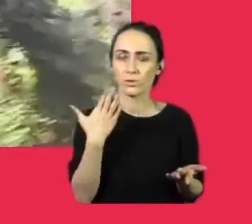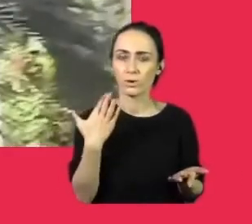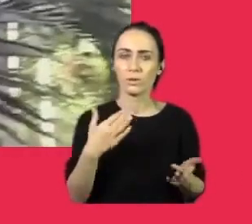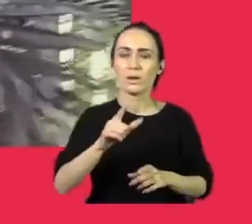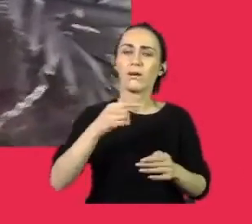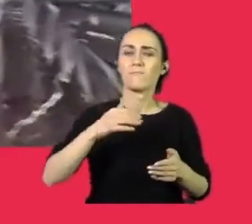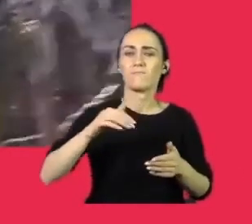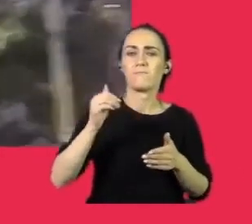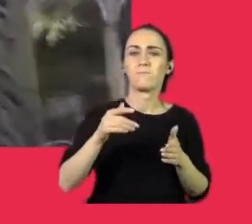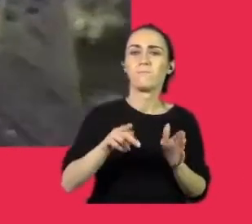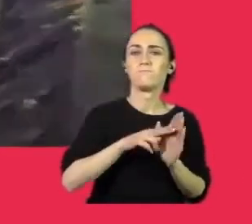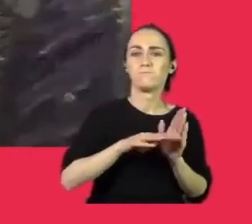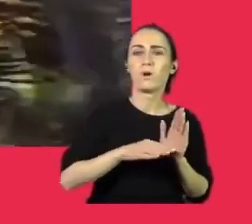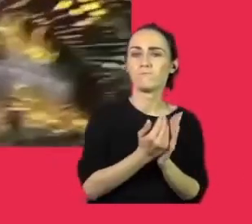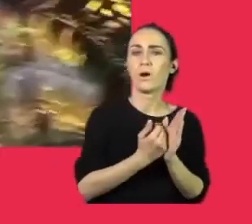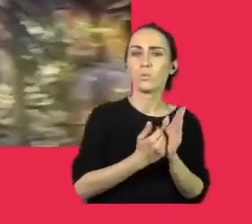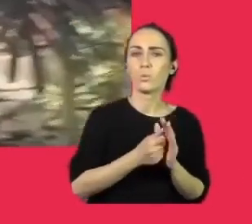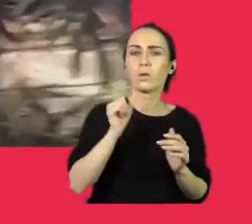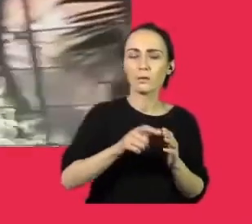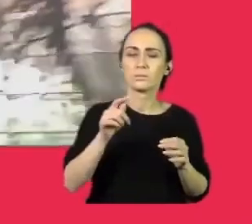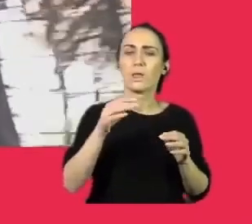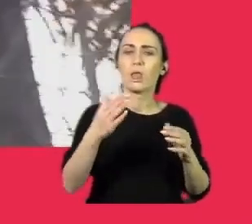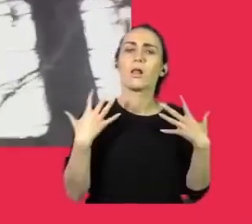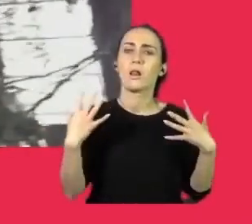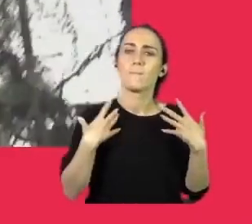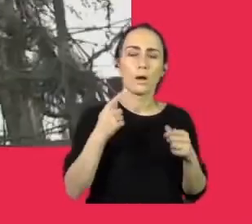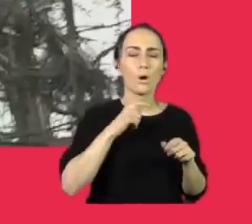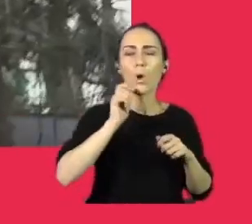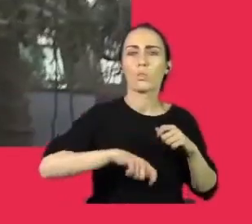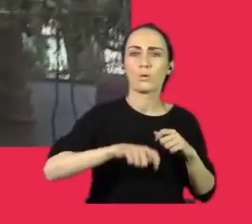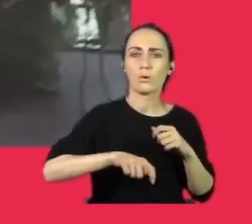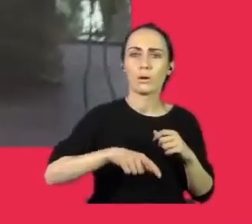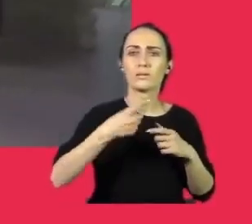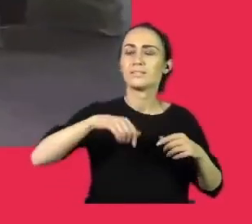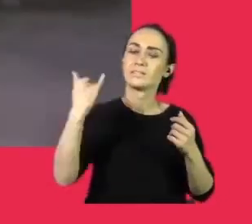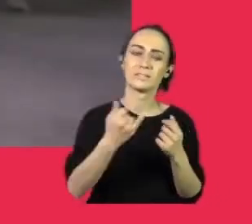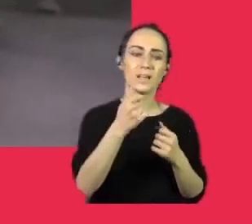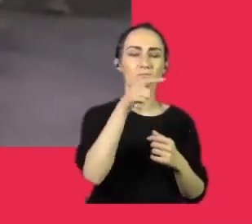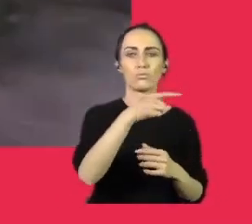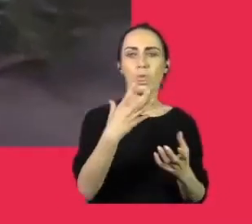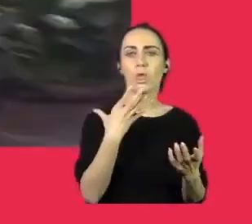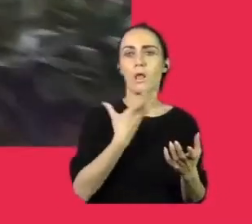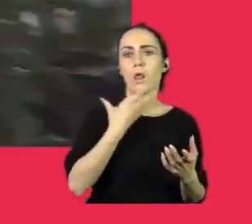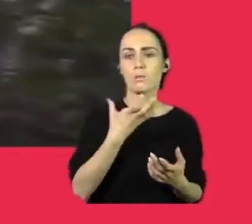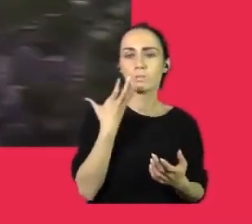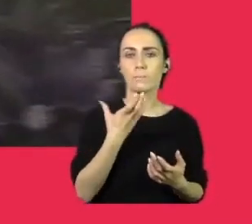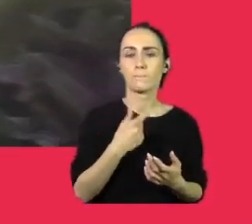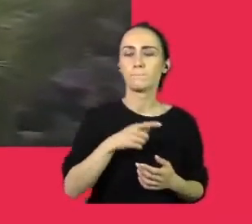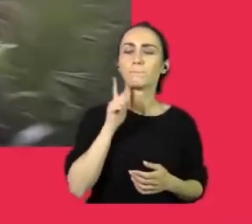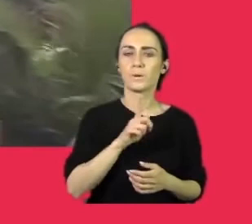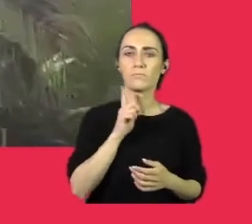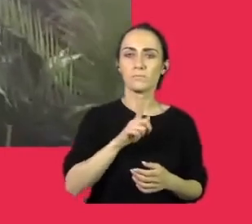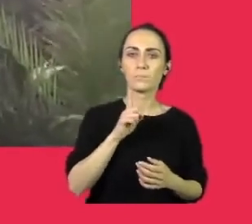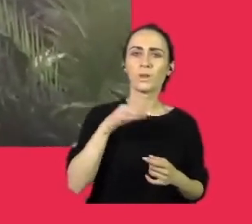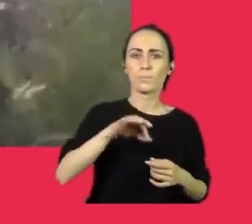warunki klimatyczne są ściśle kontrolowane. No i zawsze u nas jest lato. To prawda. Czy my możemy